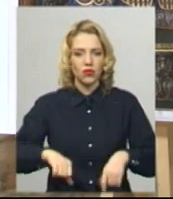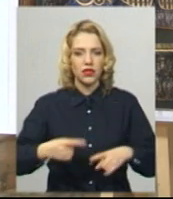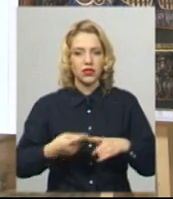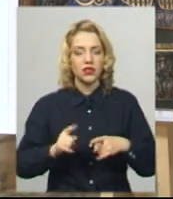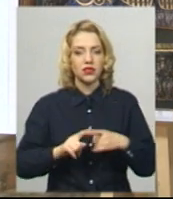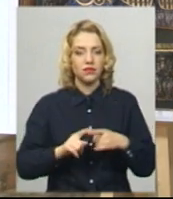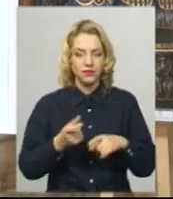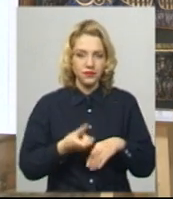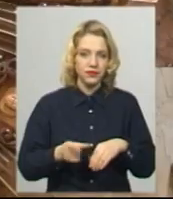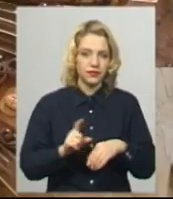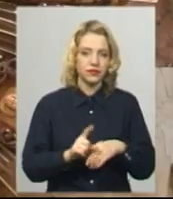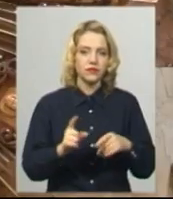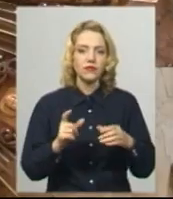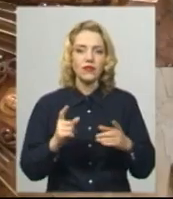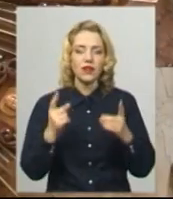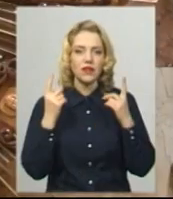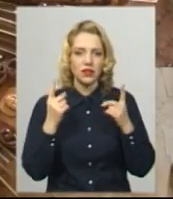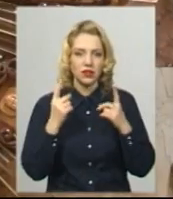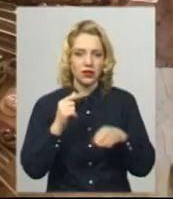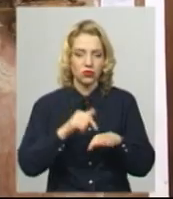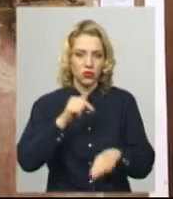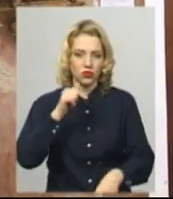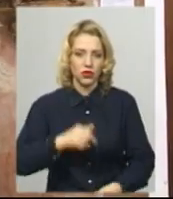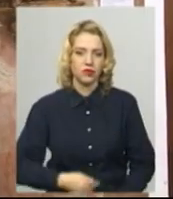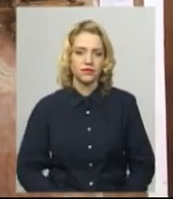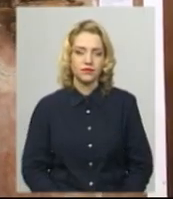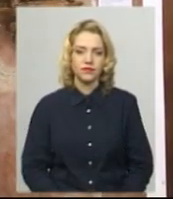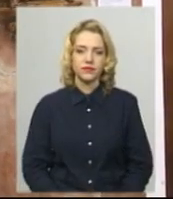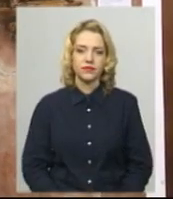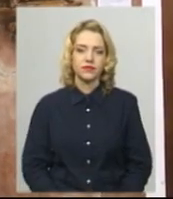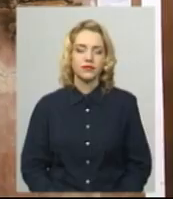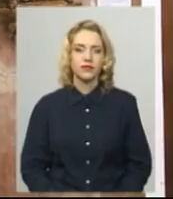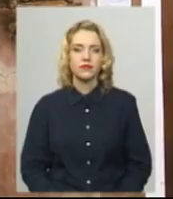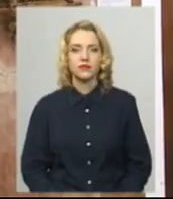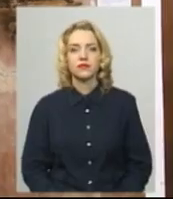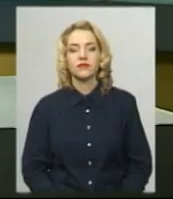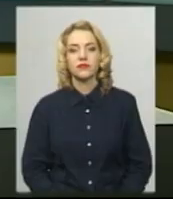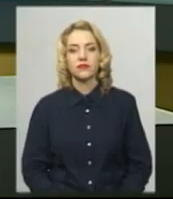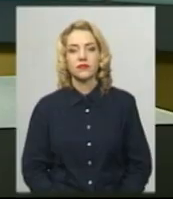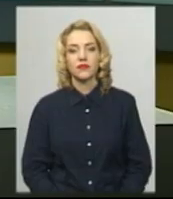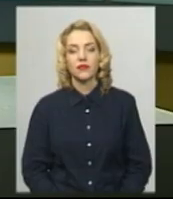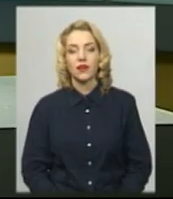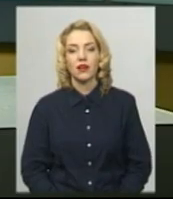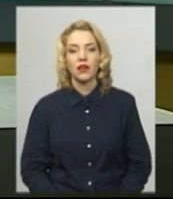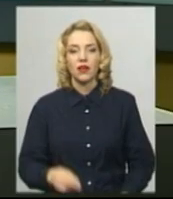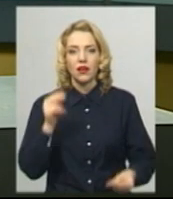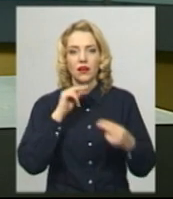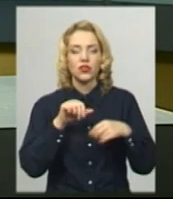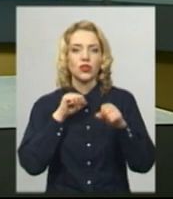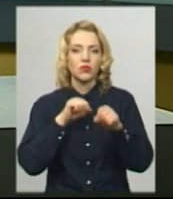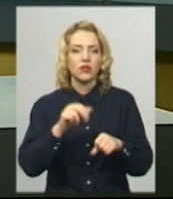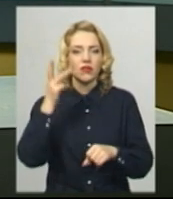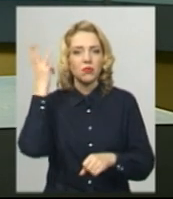надвеликі почуття. Анастасія Збродова, Віктор Кривий, новини на Суспільному, Хмельницький. Кращих боксерів